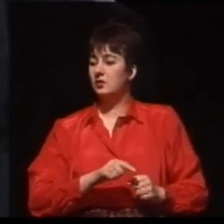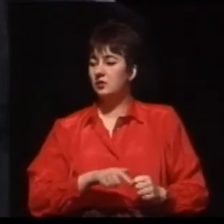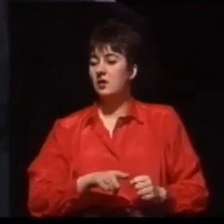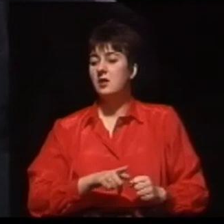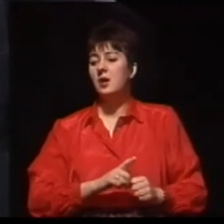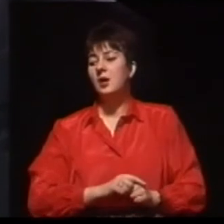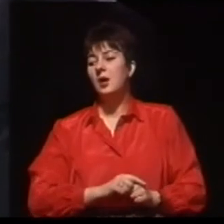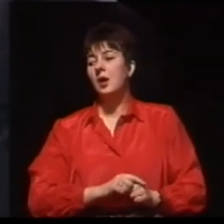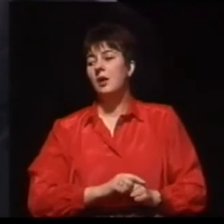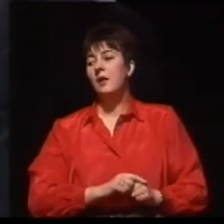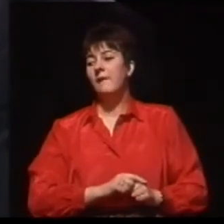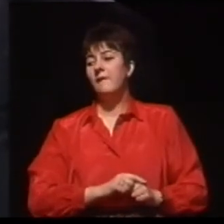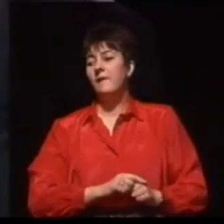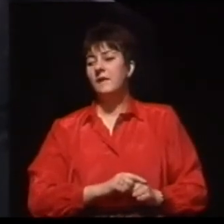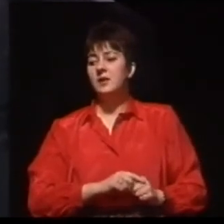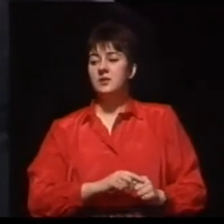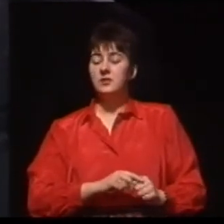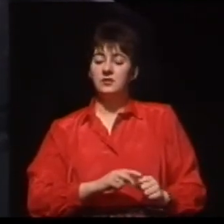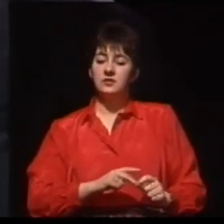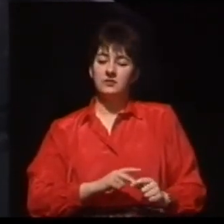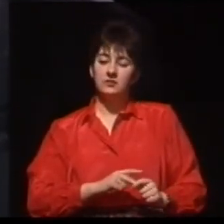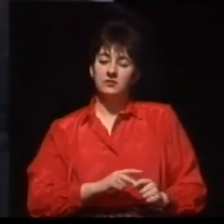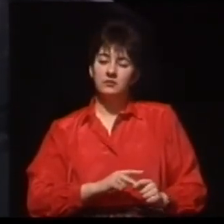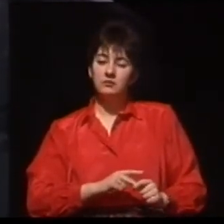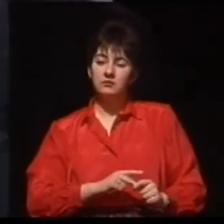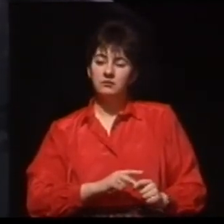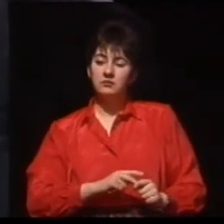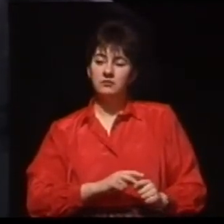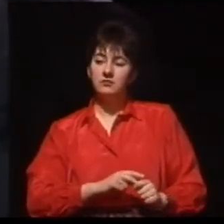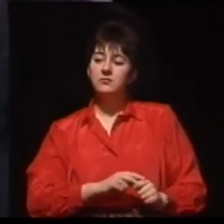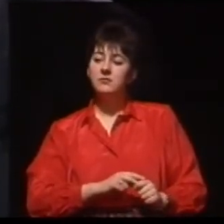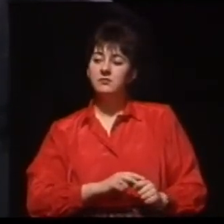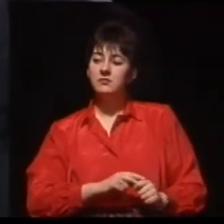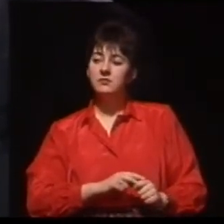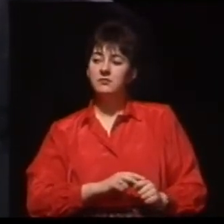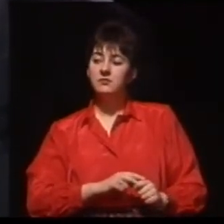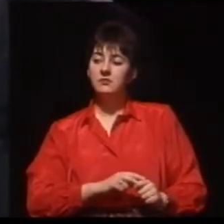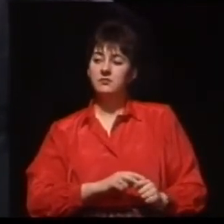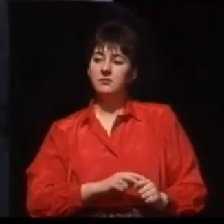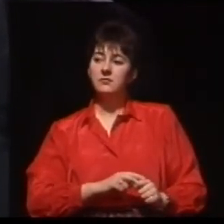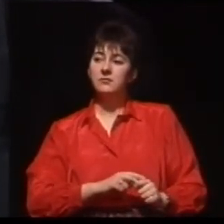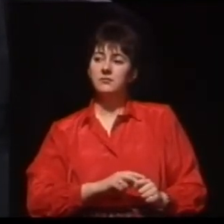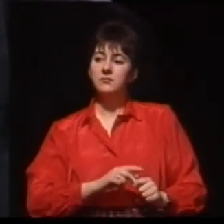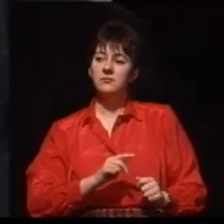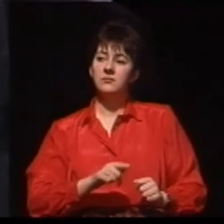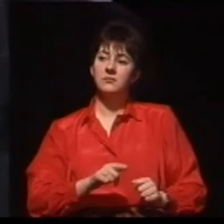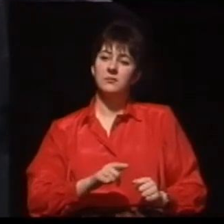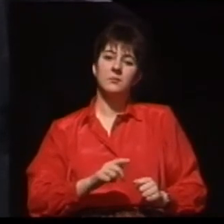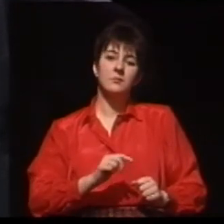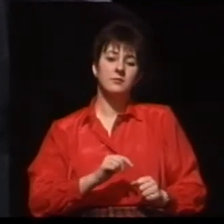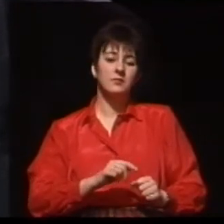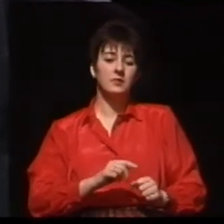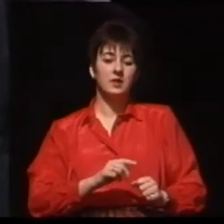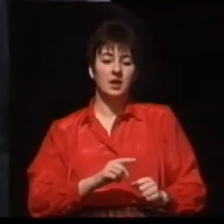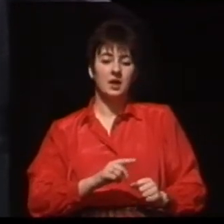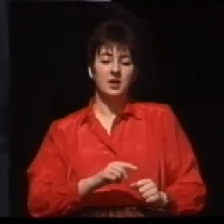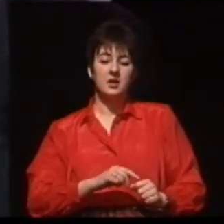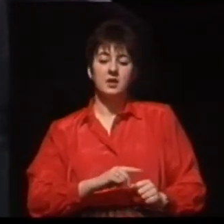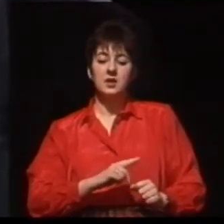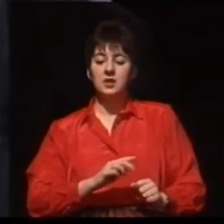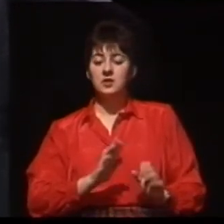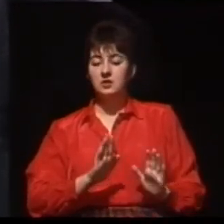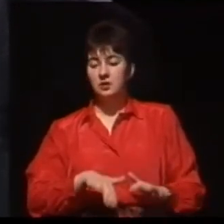zaakceptowane i zyskało uznanie w oczach wielu ośrodków zachodnioeuropejskich.